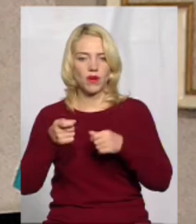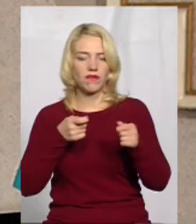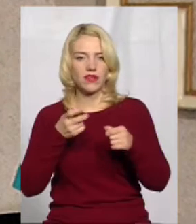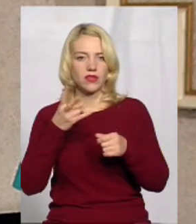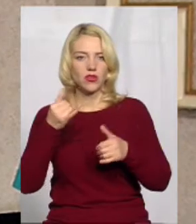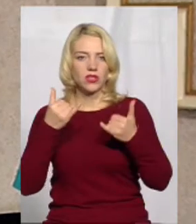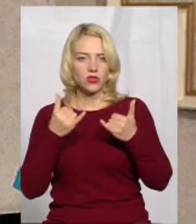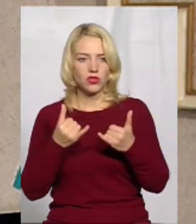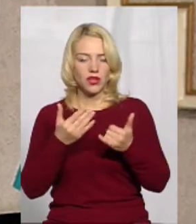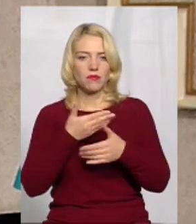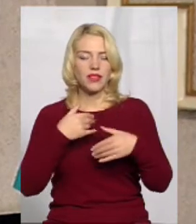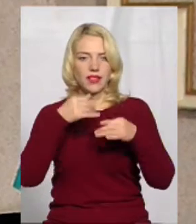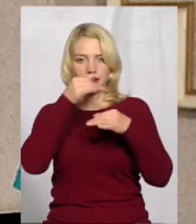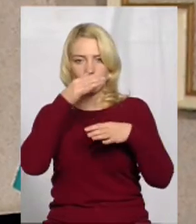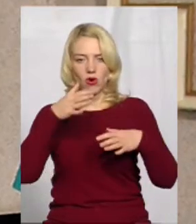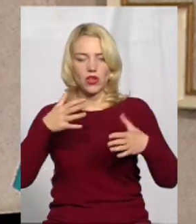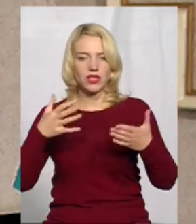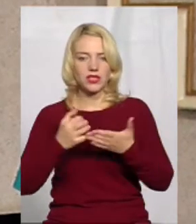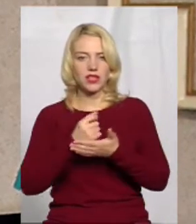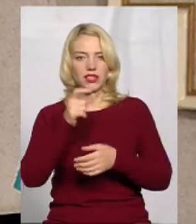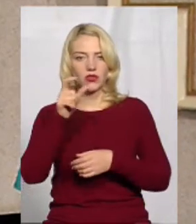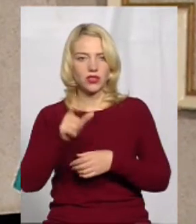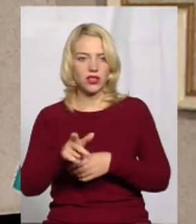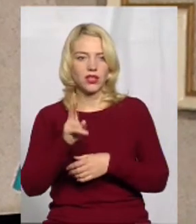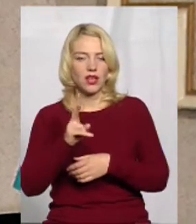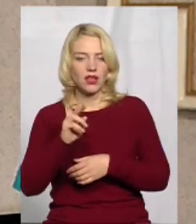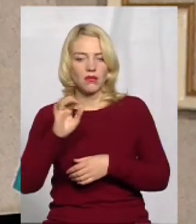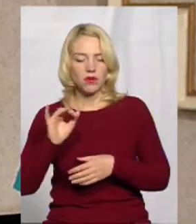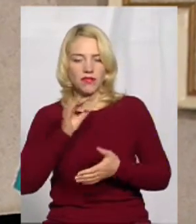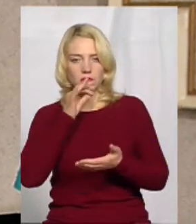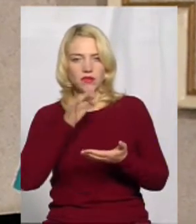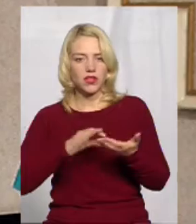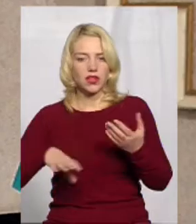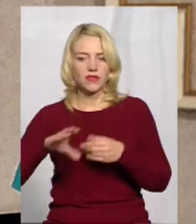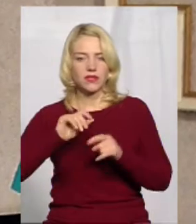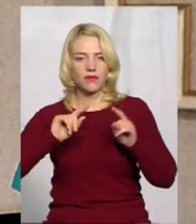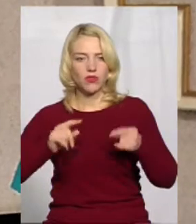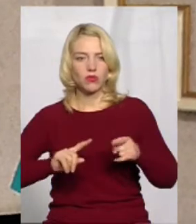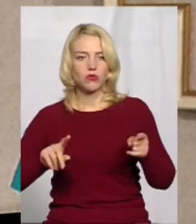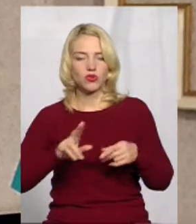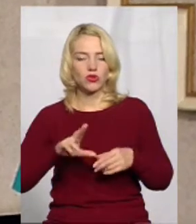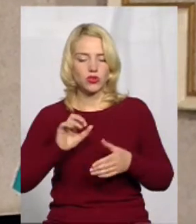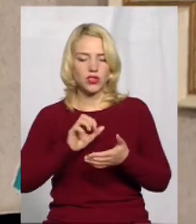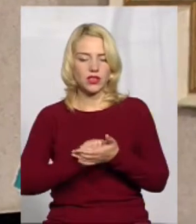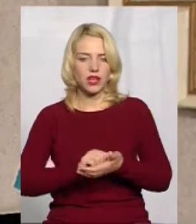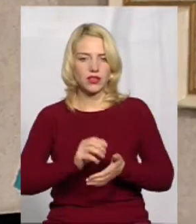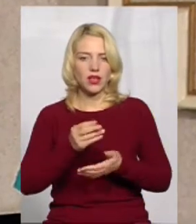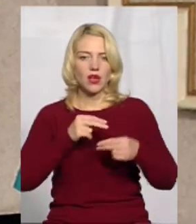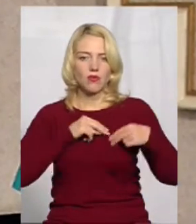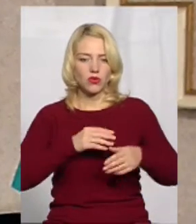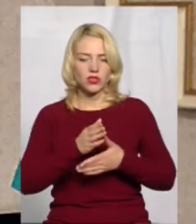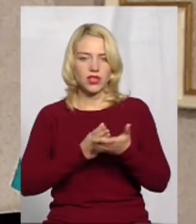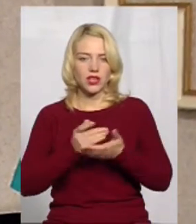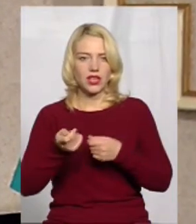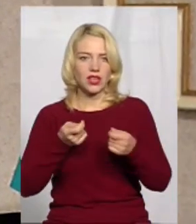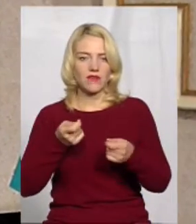ми ще не змогли знайти людину, яка би відповідала всім вимогам, щоб зайняти посаду керівника управління.